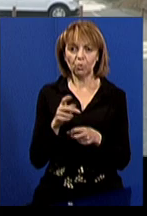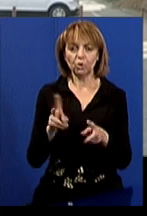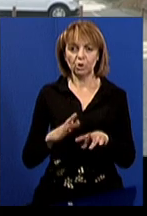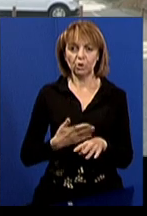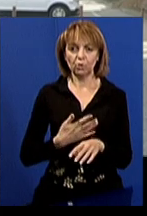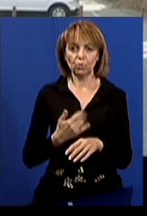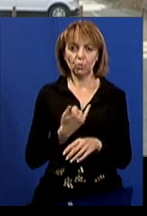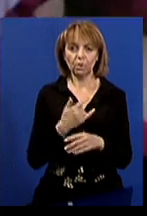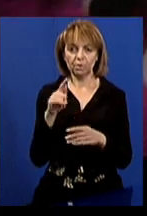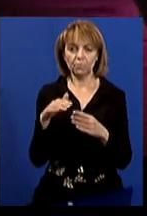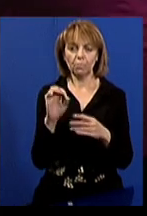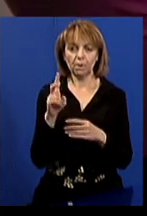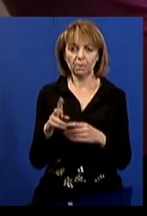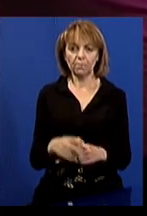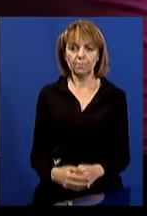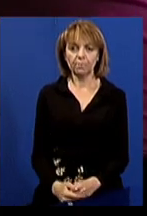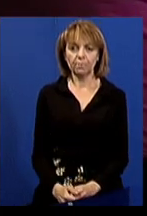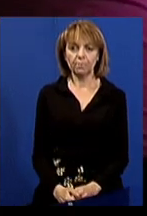жити у нас в доброму дому».